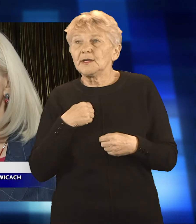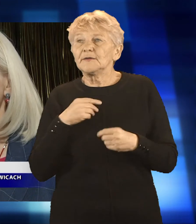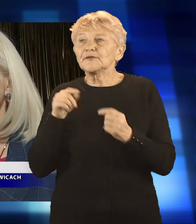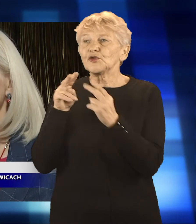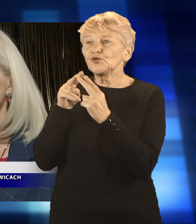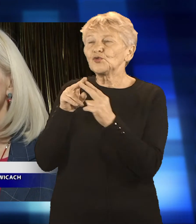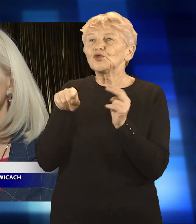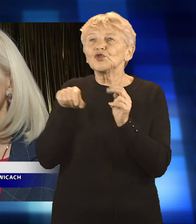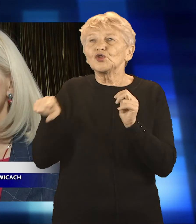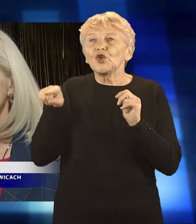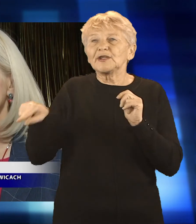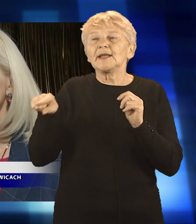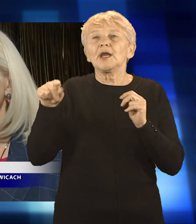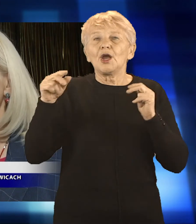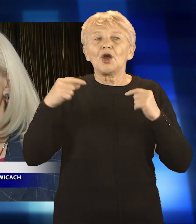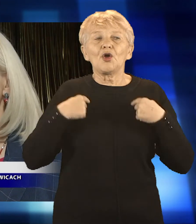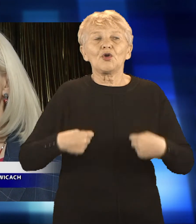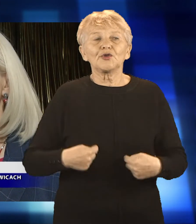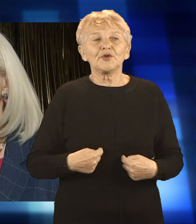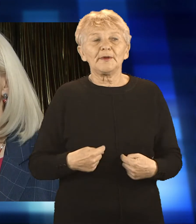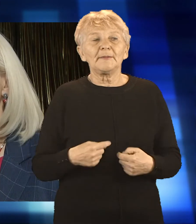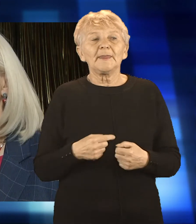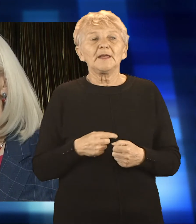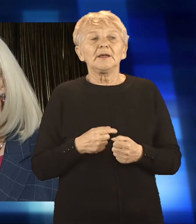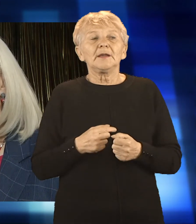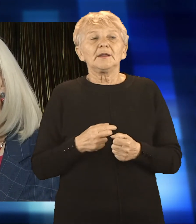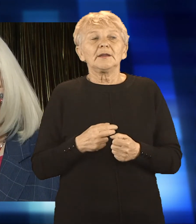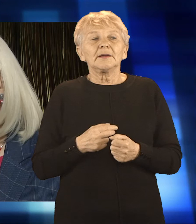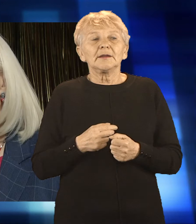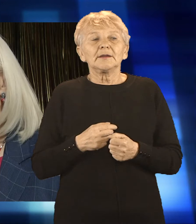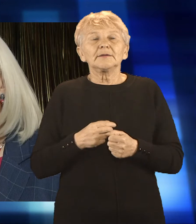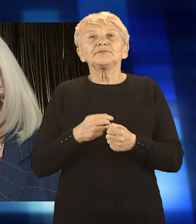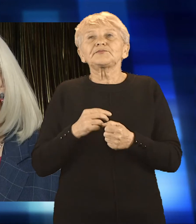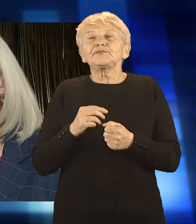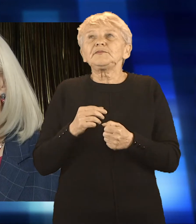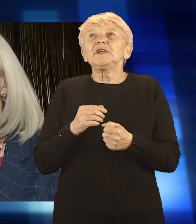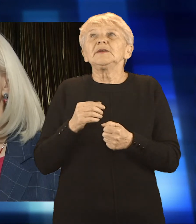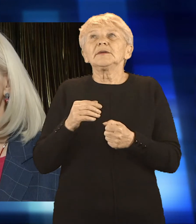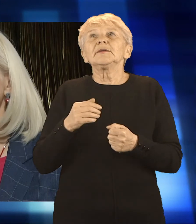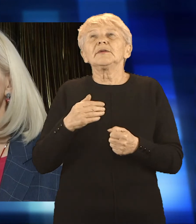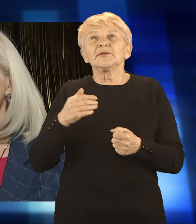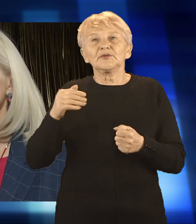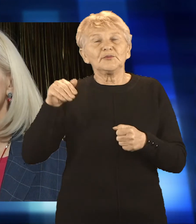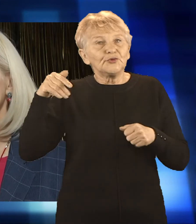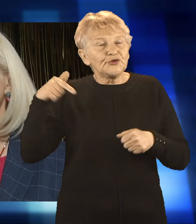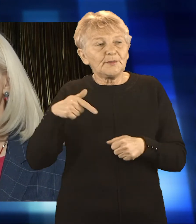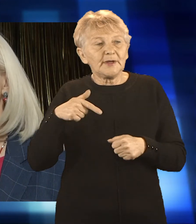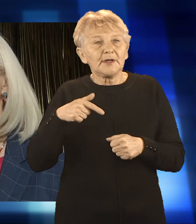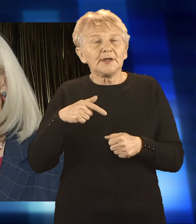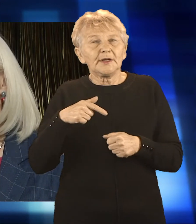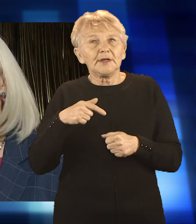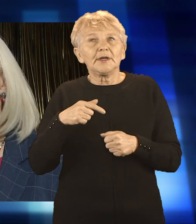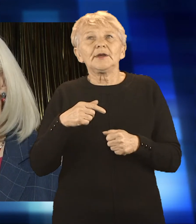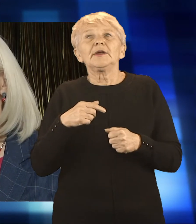bezpieczeństwo, popatrzeć czy dziecko jest bezpieczne, odsunąć inne dzieci i nie reagować